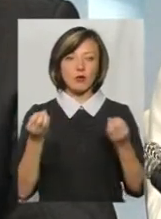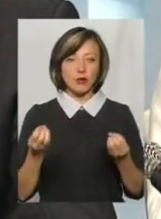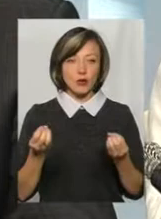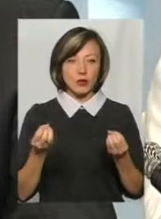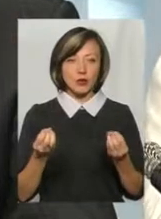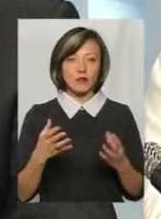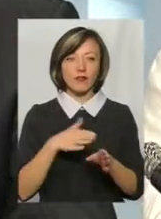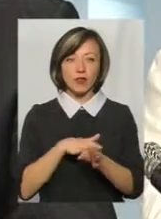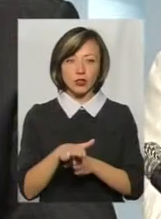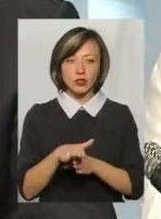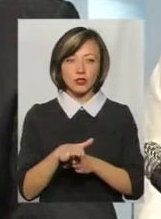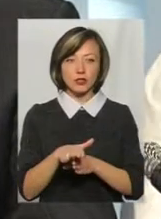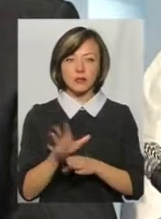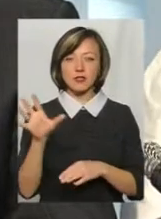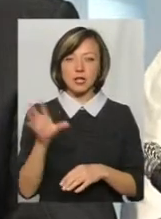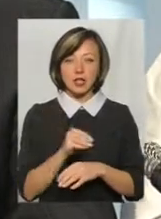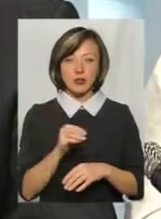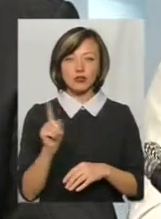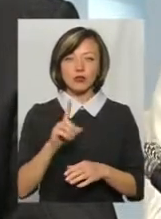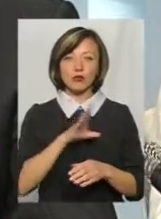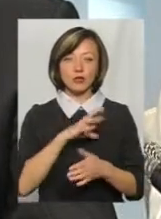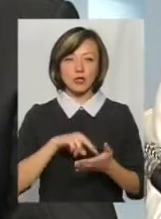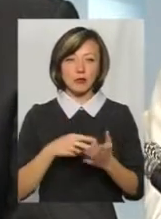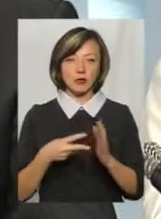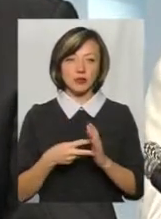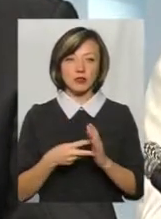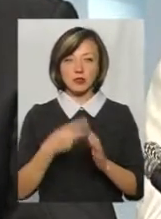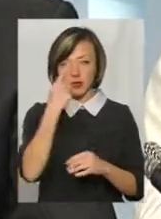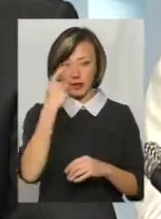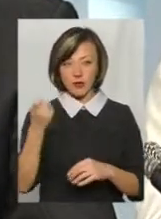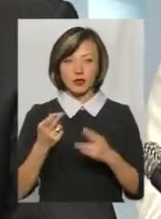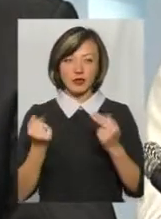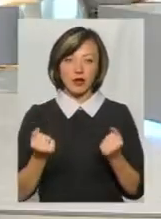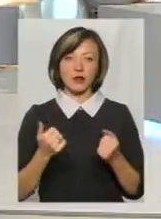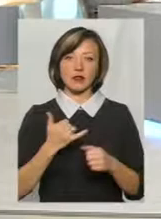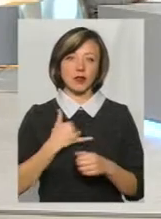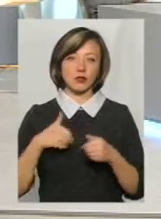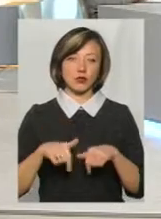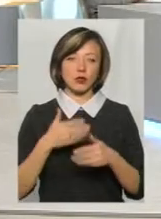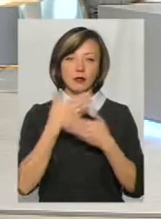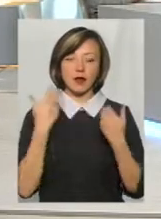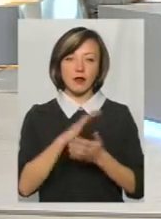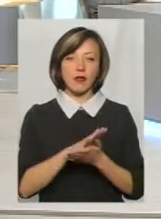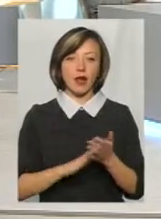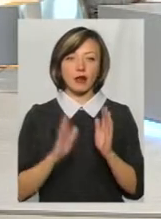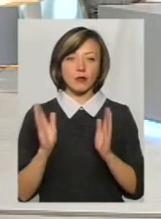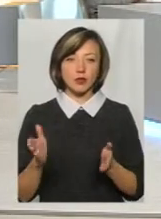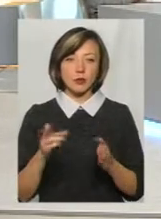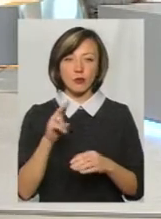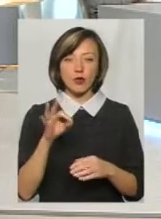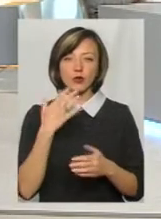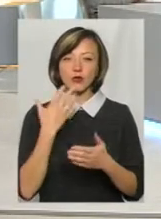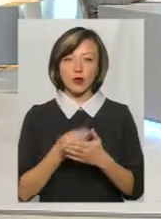виконавши там все, що було заплановано, заявили, що так, нас тут вже немає. Ми далі будемо вже по своїм,